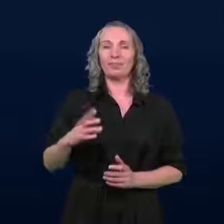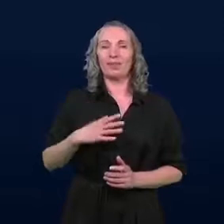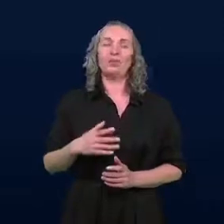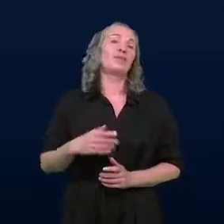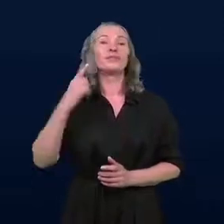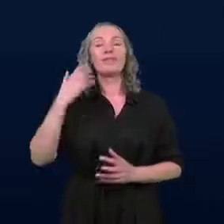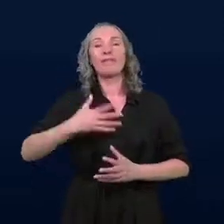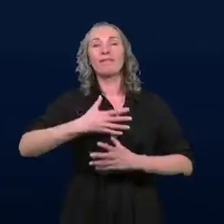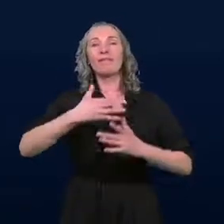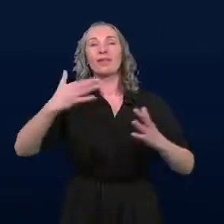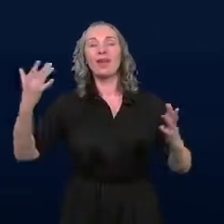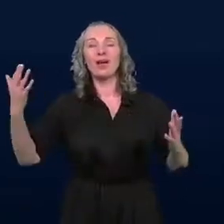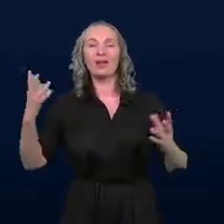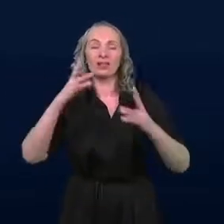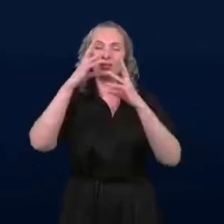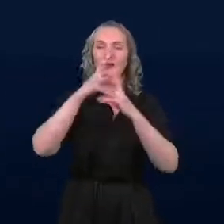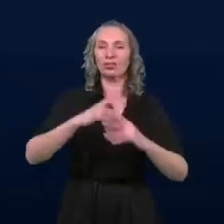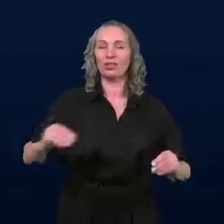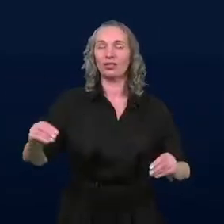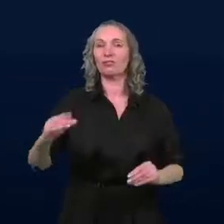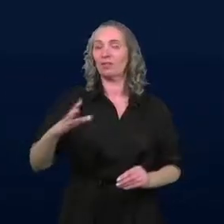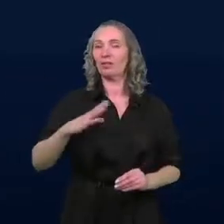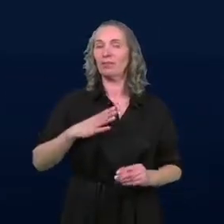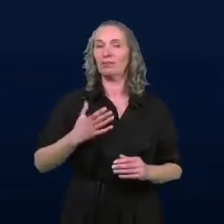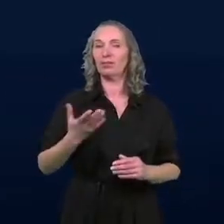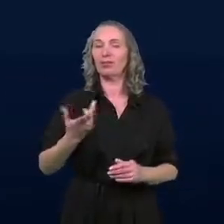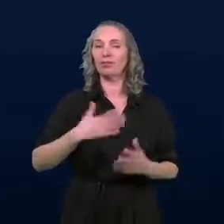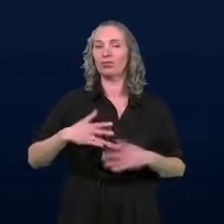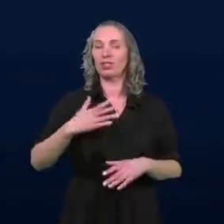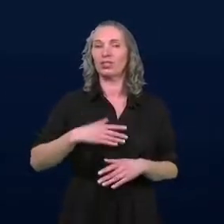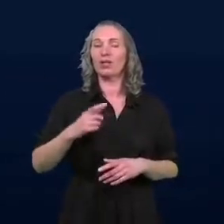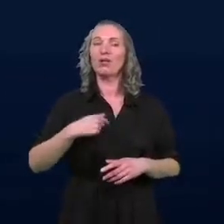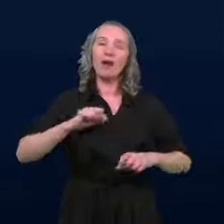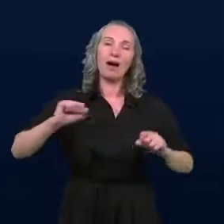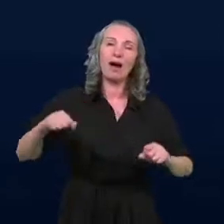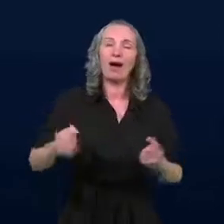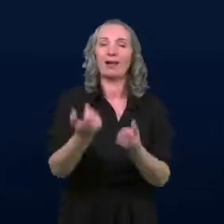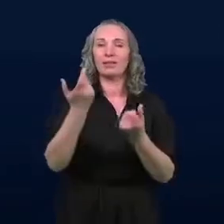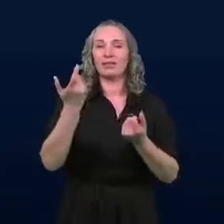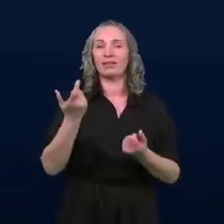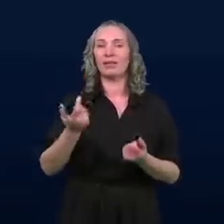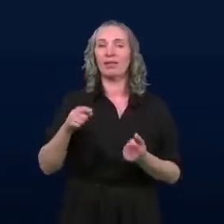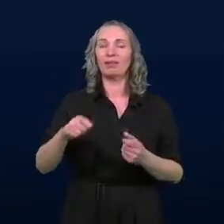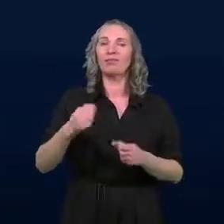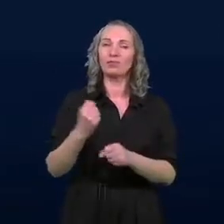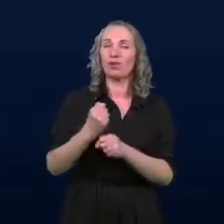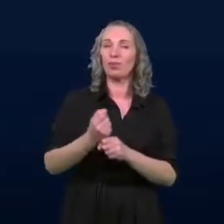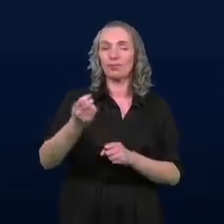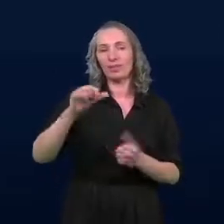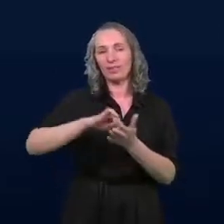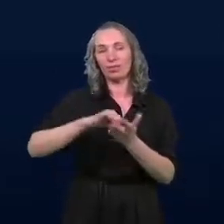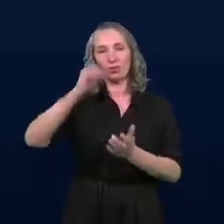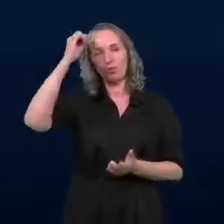wielkim uznaniem cieszyły się różnego rodzaju akcje, przedsięwzięcia realizowane przez Centrum